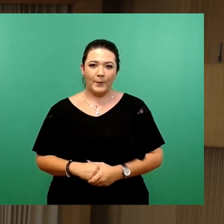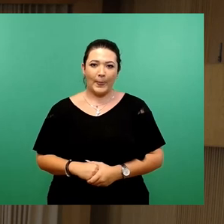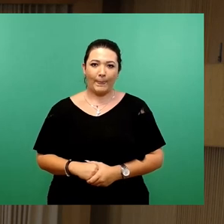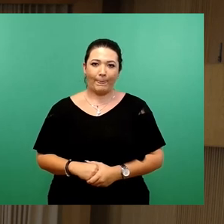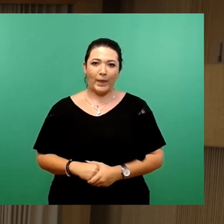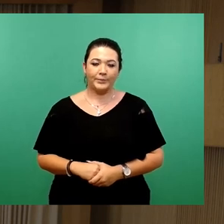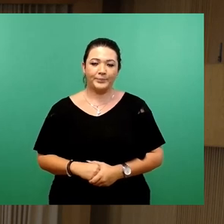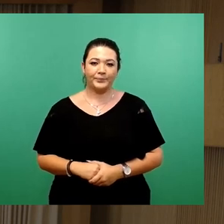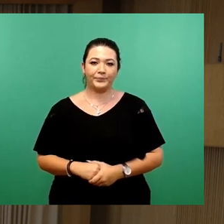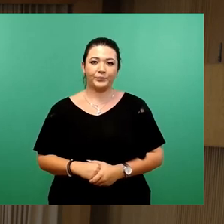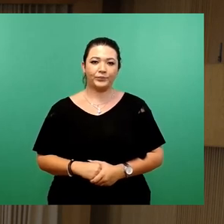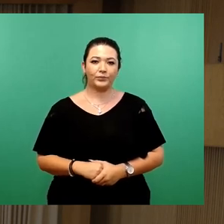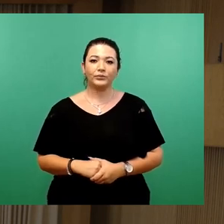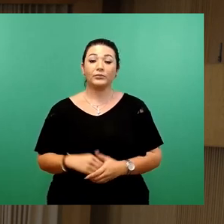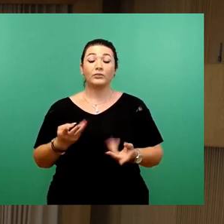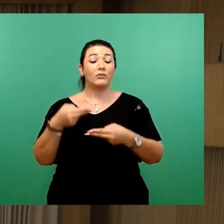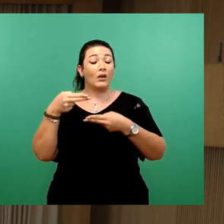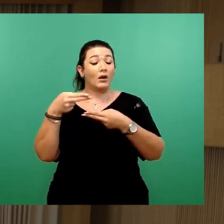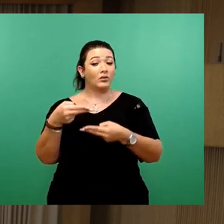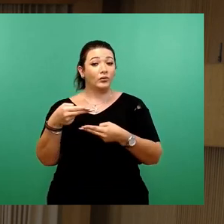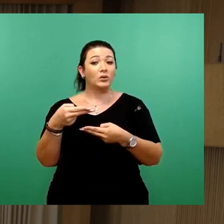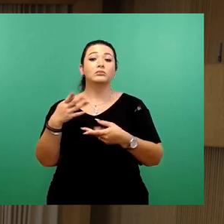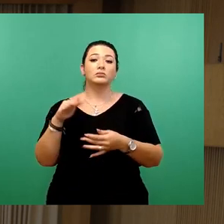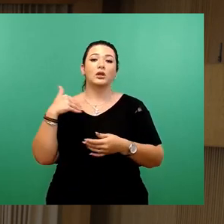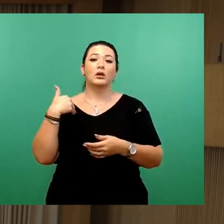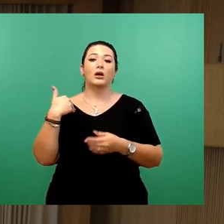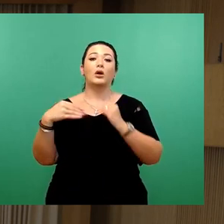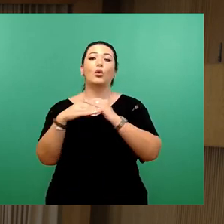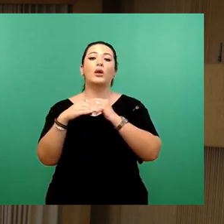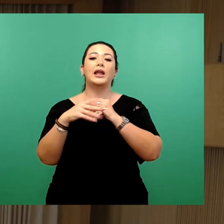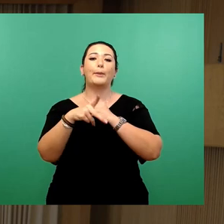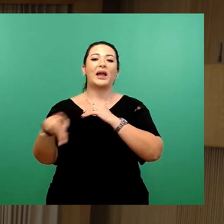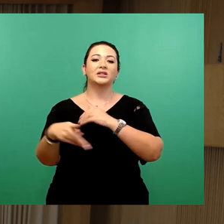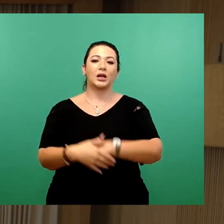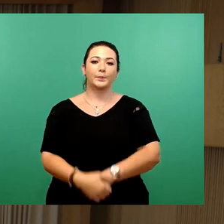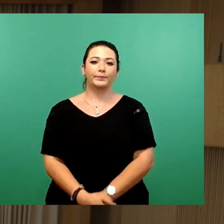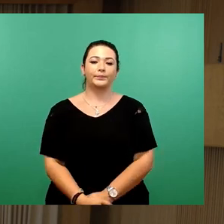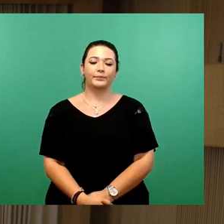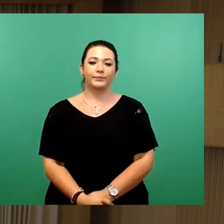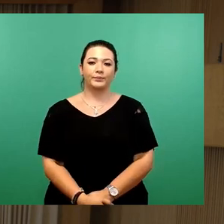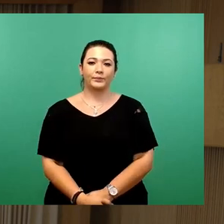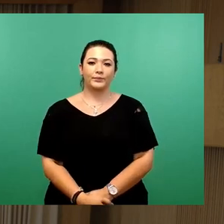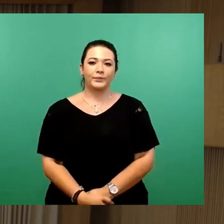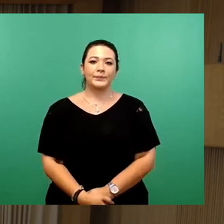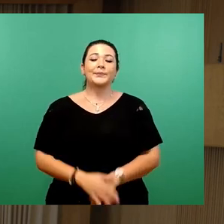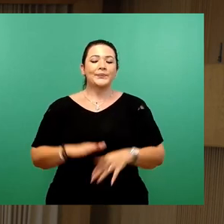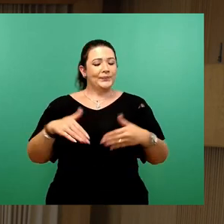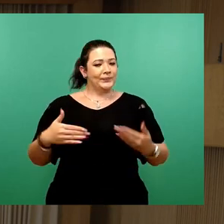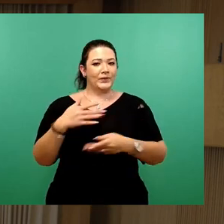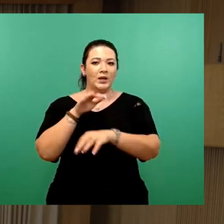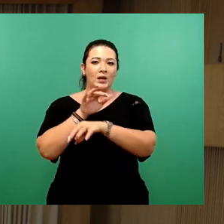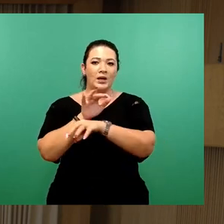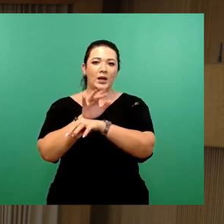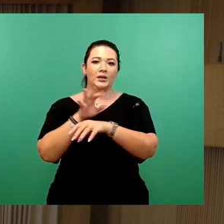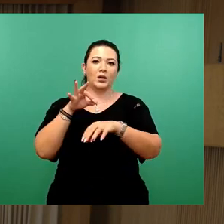Die Beantwortung der Frage übernimmt Herr Kollege Pratzke. Ja, sehr geehrter Herr Dr. Schulte